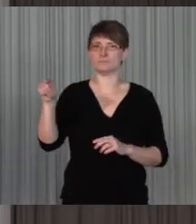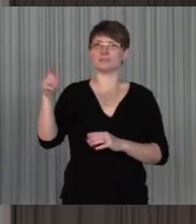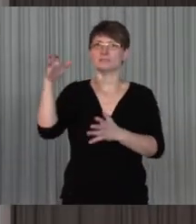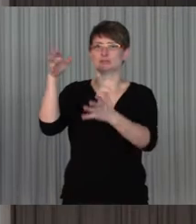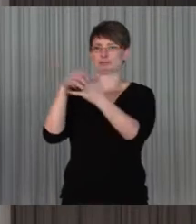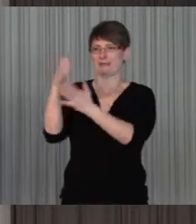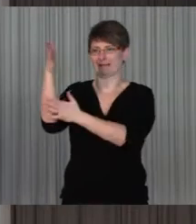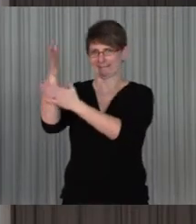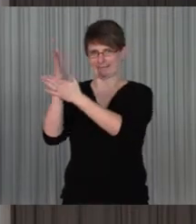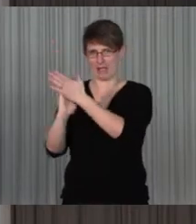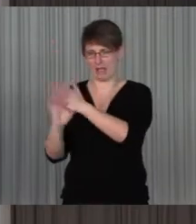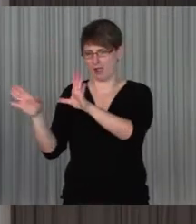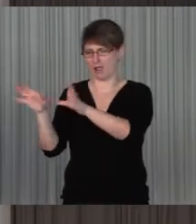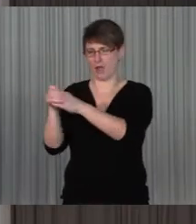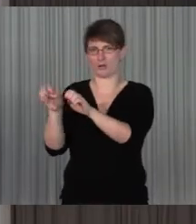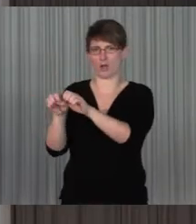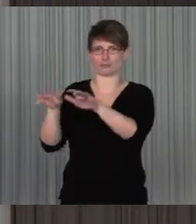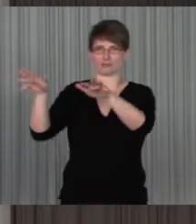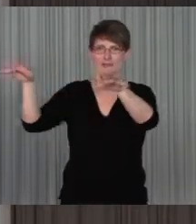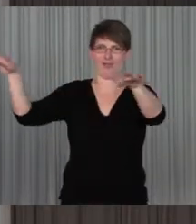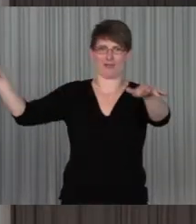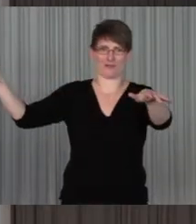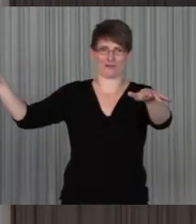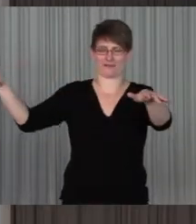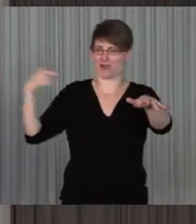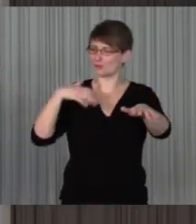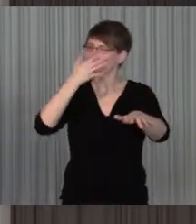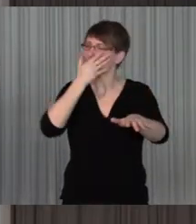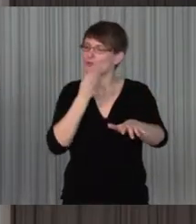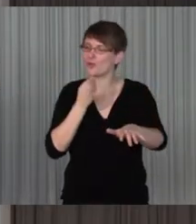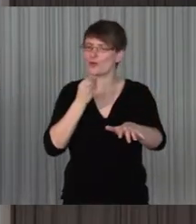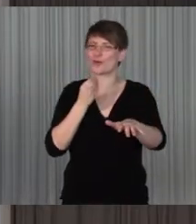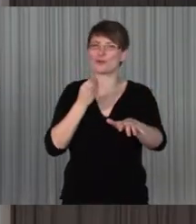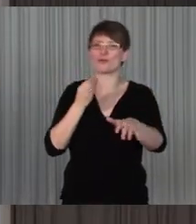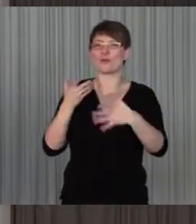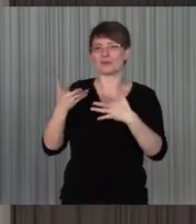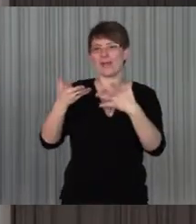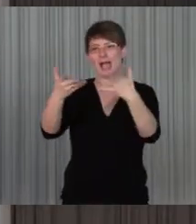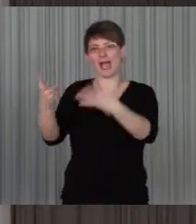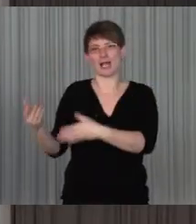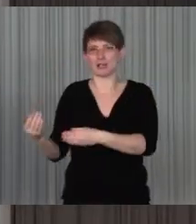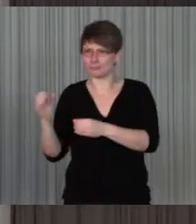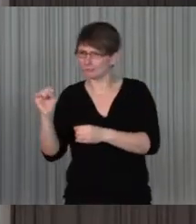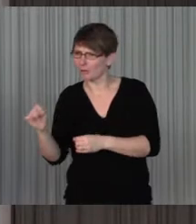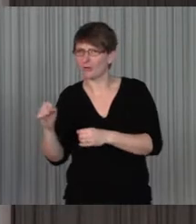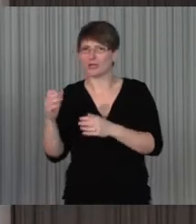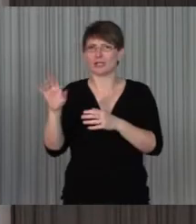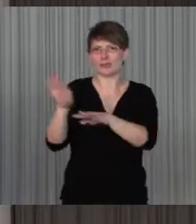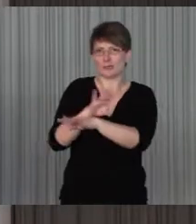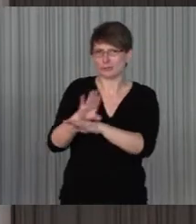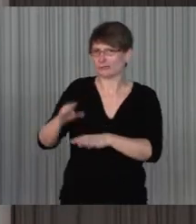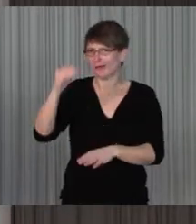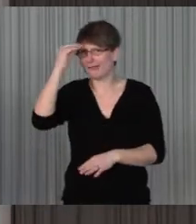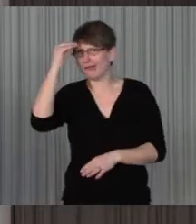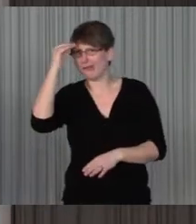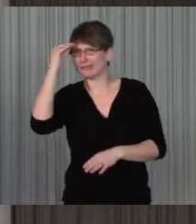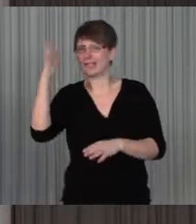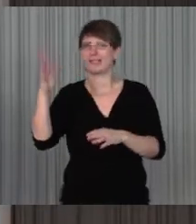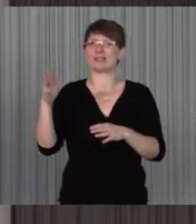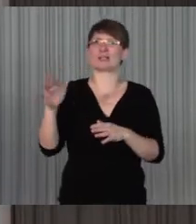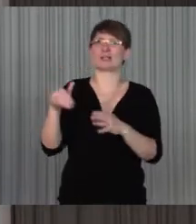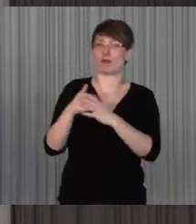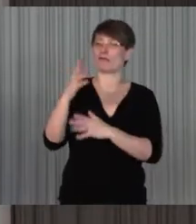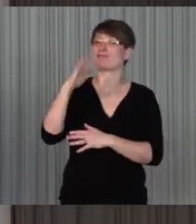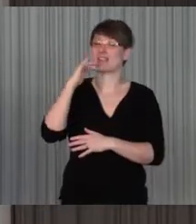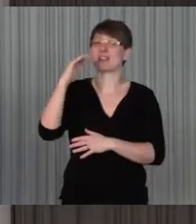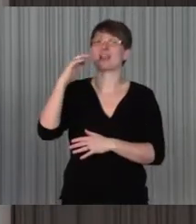so schön ist und einladend ist auch und es kam immer bei Leuten und man sagt, man kann man nicht was über Computer lernen und es waren auch sehr viele